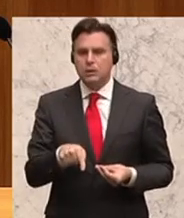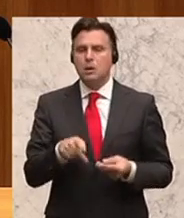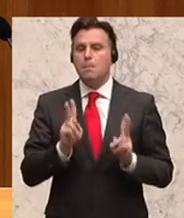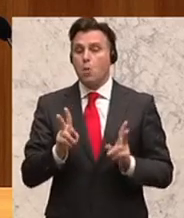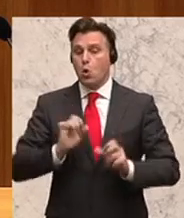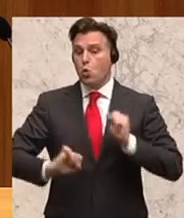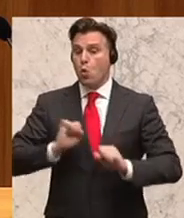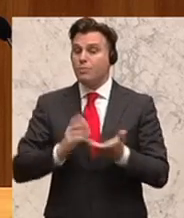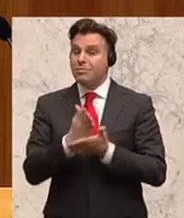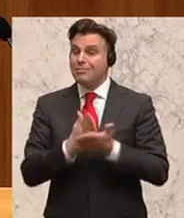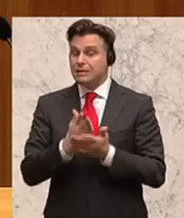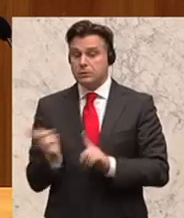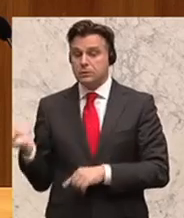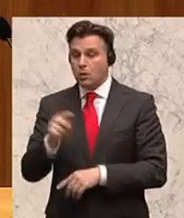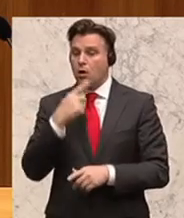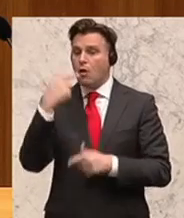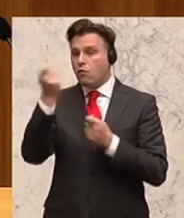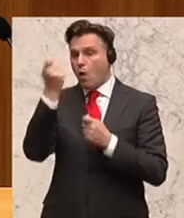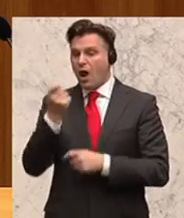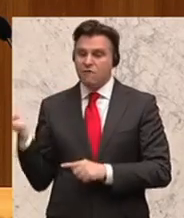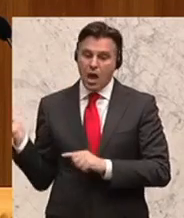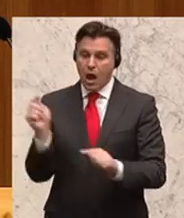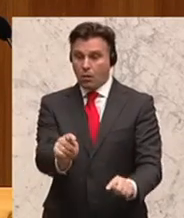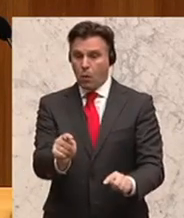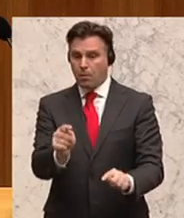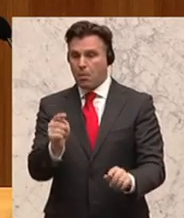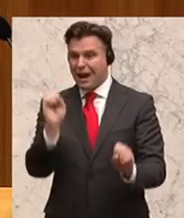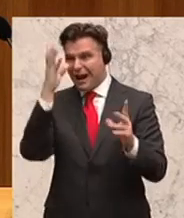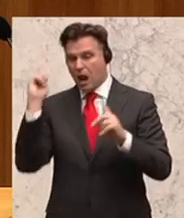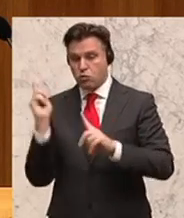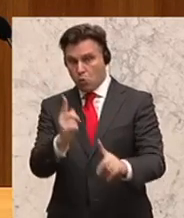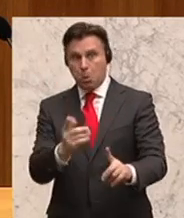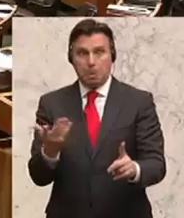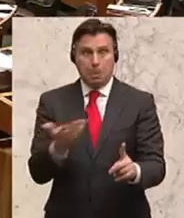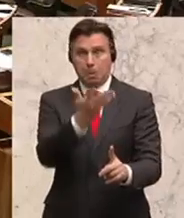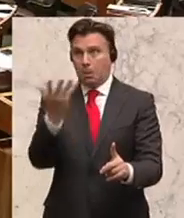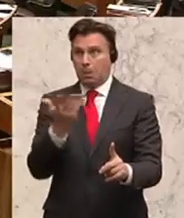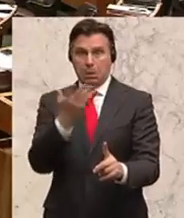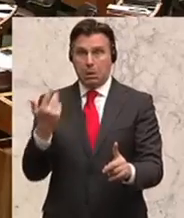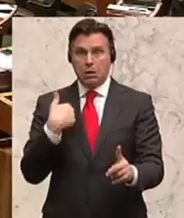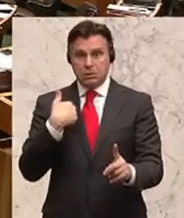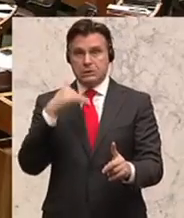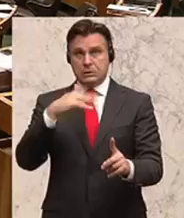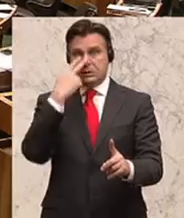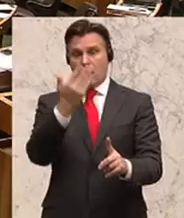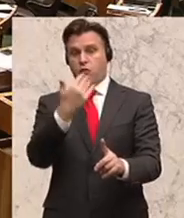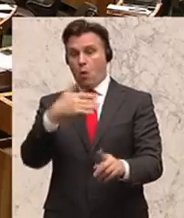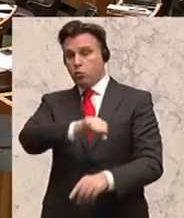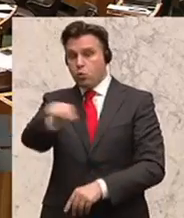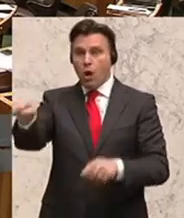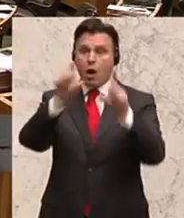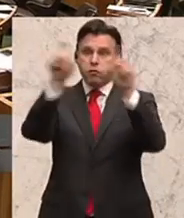sein Nottdienste. Die Feuerwehr, eine Rettung, wenn da drinnen was passiert. Die muss wissen, ich betrete einen Raum, dem